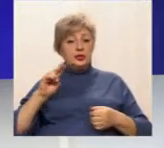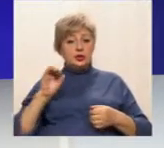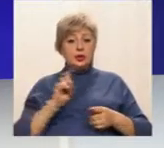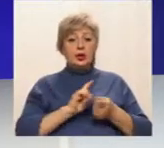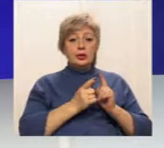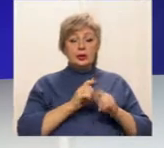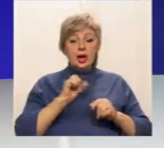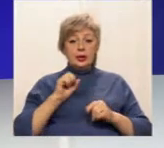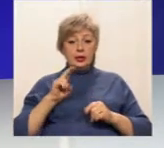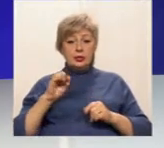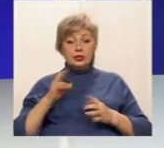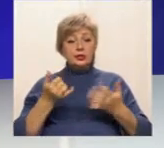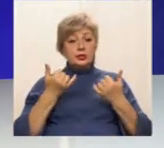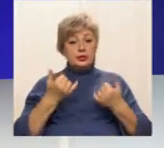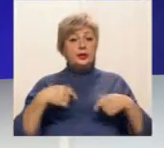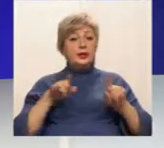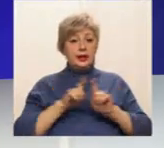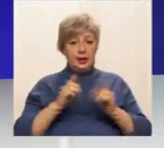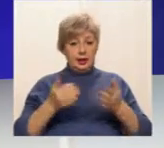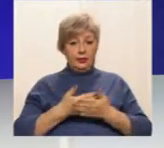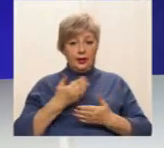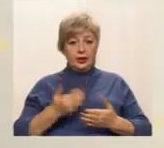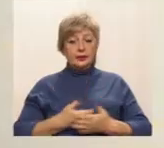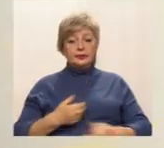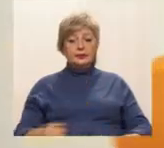Ганна Костікова. І сьогодні у випуску про таке.